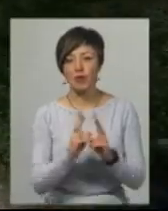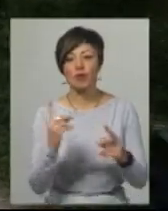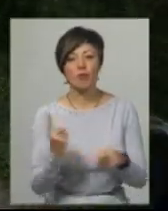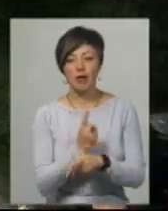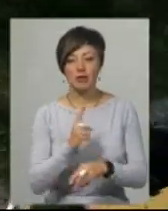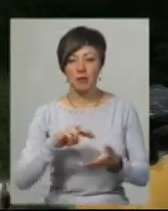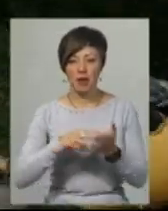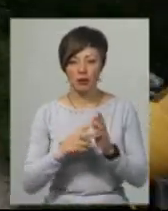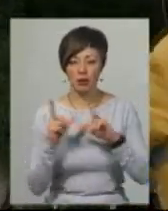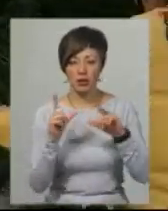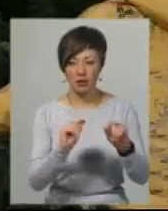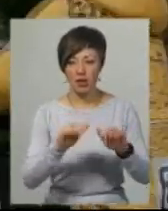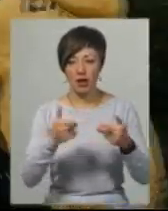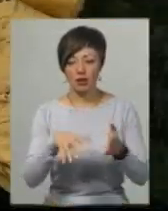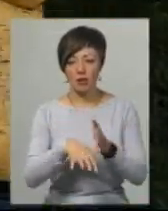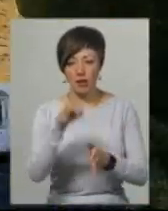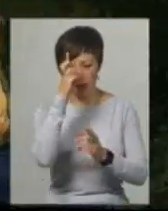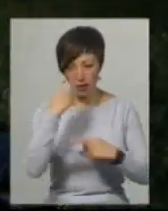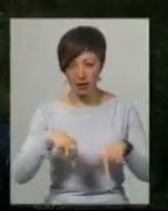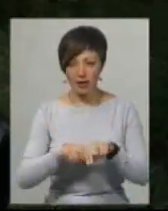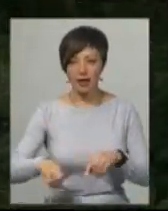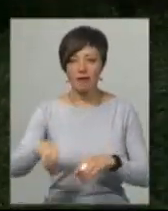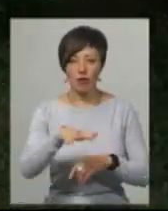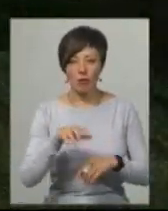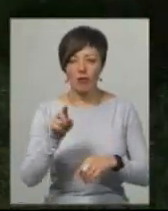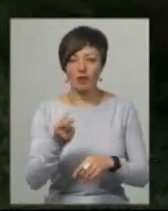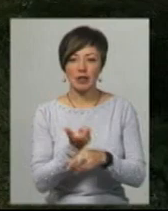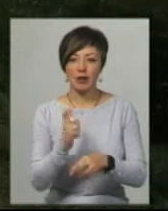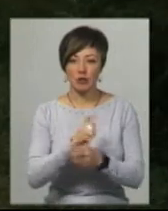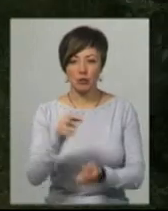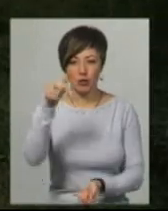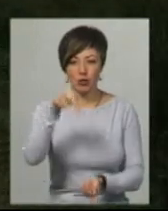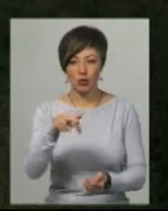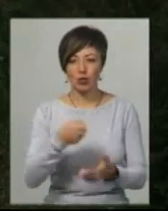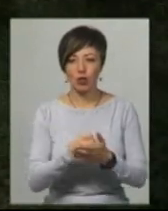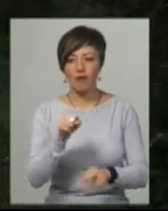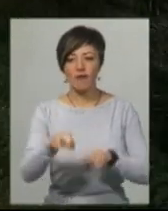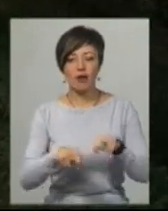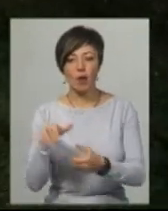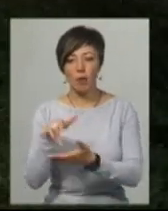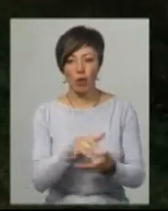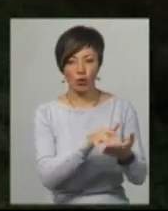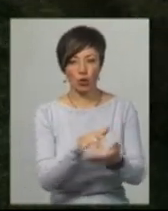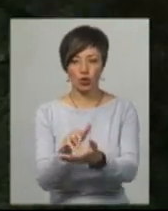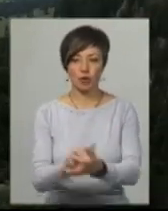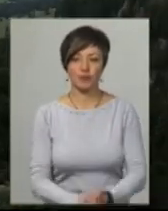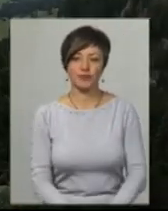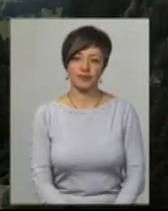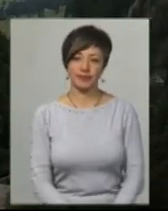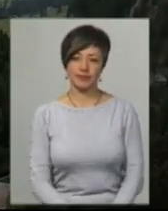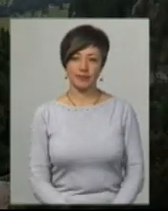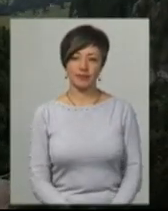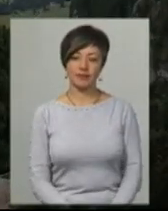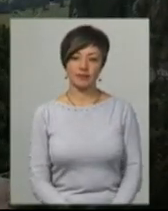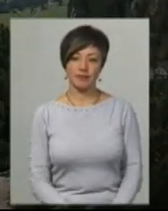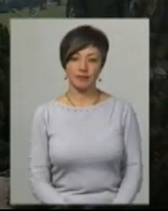планує веломандрівку, Сергій радить обирати країни Європи, оскільки вона як найбільше пристосована до велоподорожі. Леся Боровець, Тим'ян Цегольник. Новини